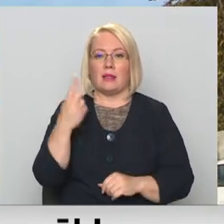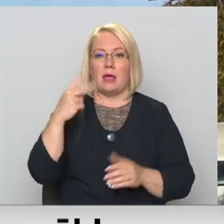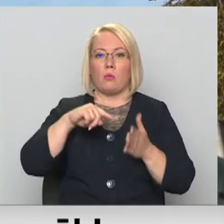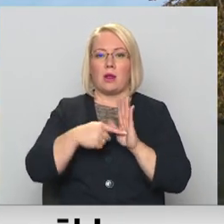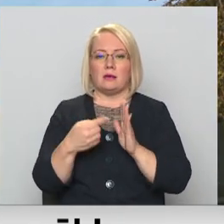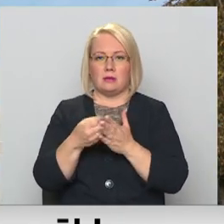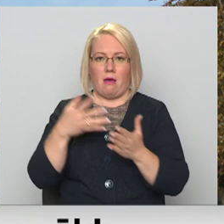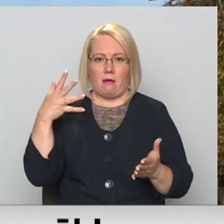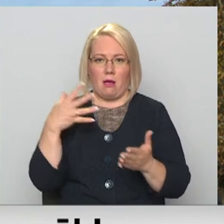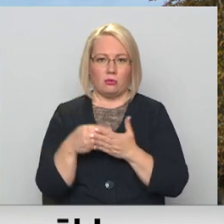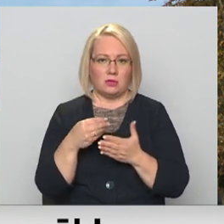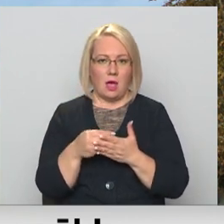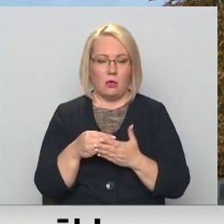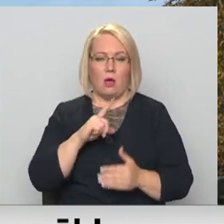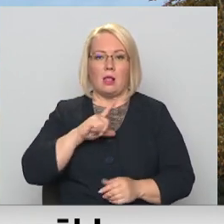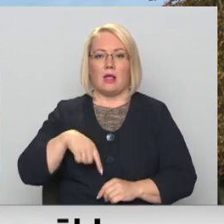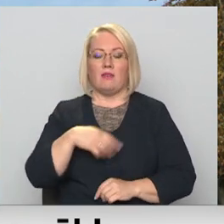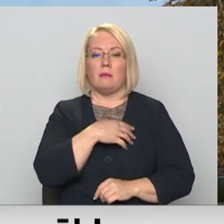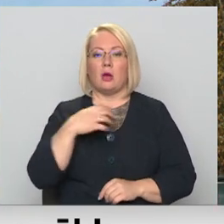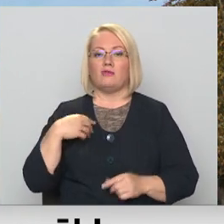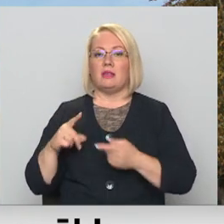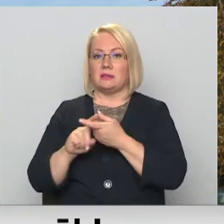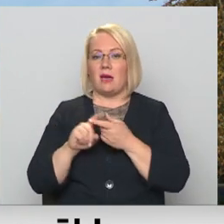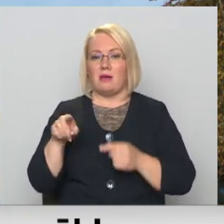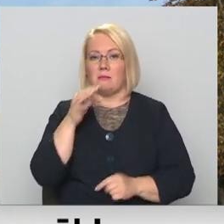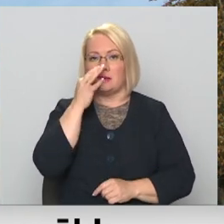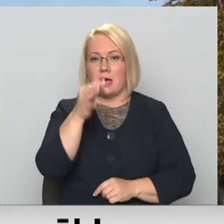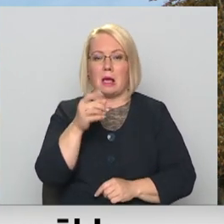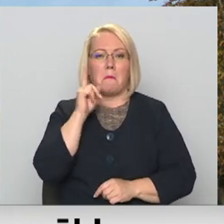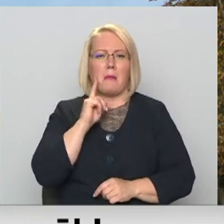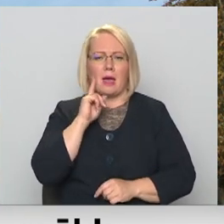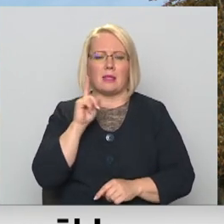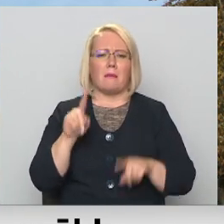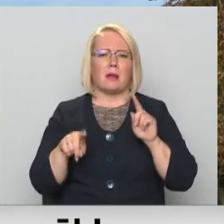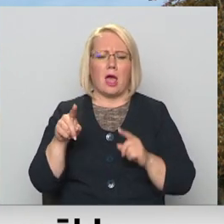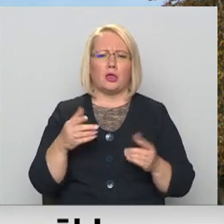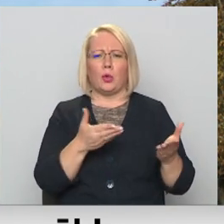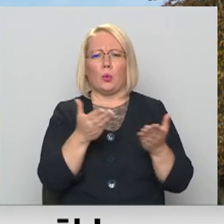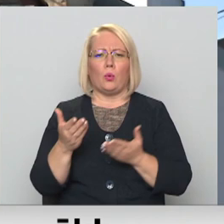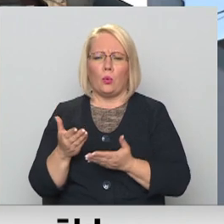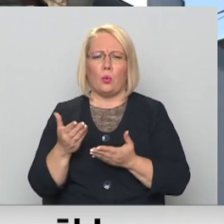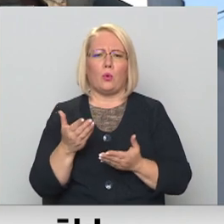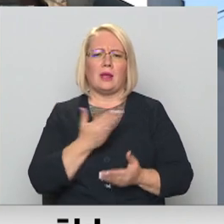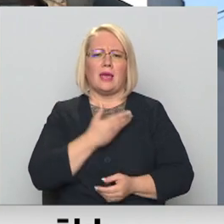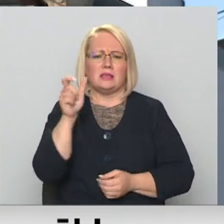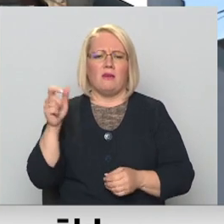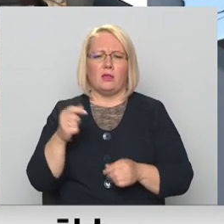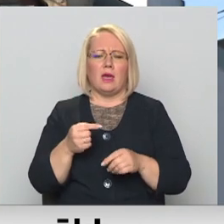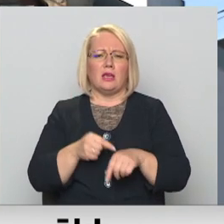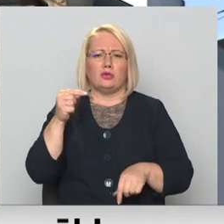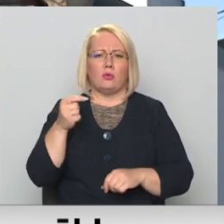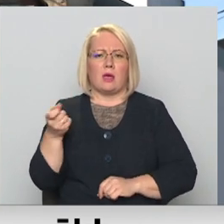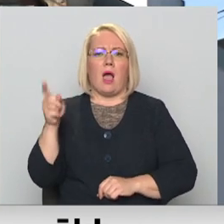reizes lielāku cenu. Latvijas pašvaldības savienībā norāda, ka pagaidām reti, kura saimniecība izjūt cenas kāpumu, taču pašvaldībām